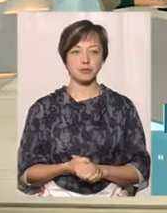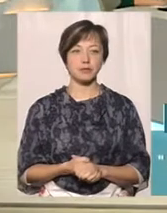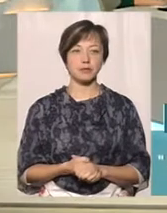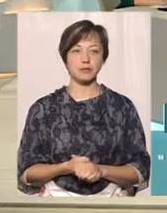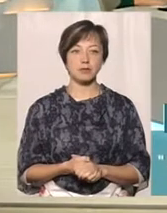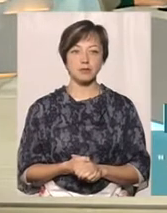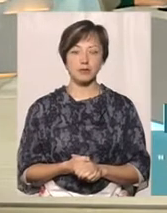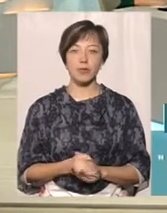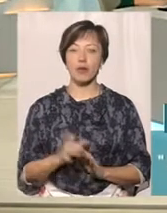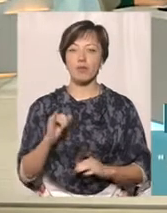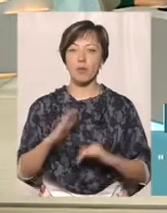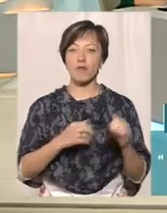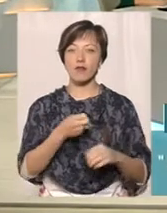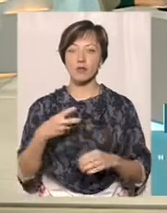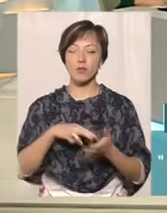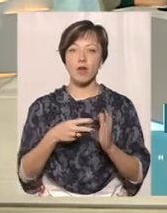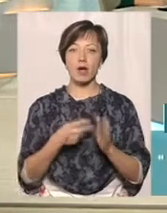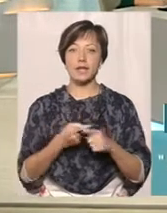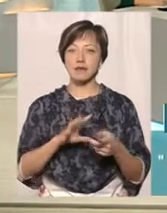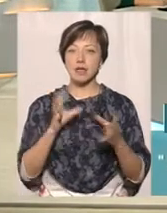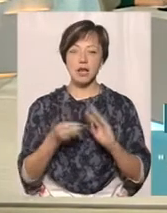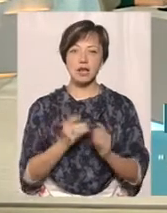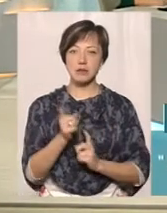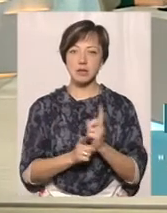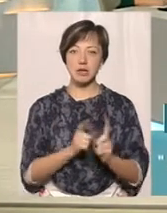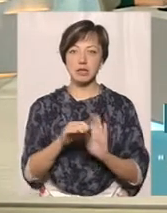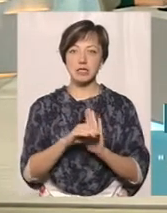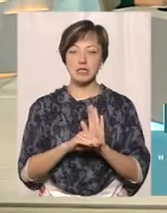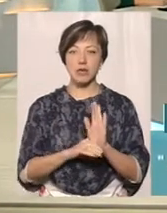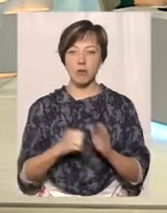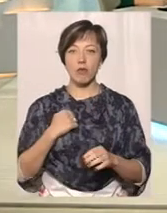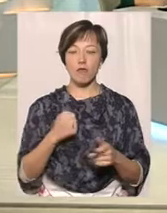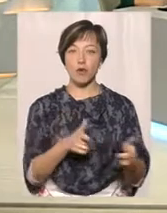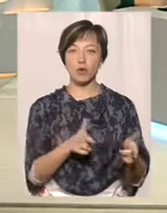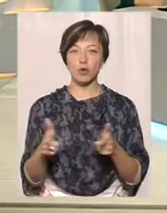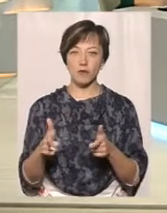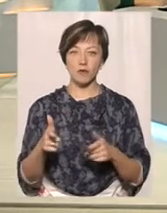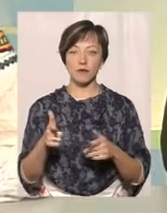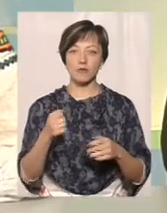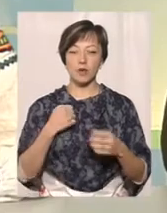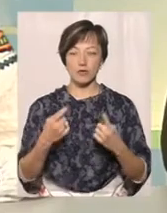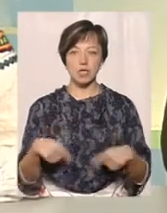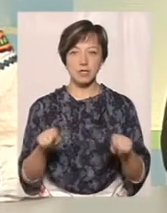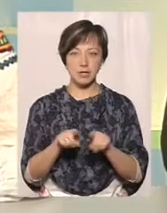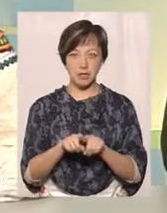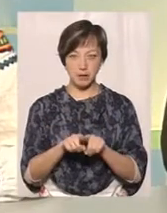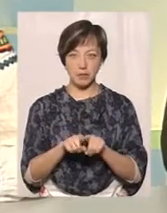В професійному плані це взагалі змінилася система бойової підготовки в військовій частині.